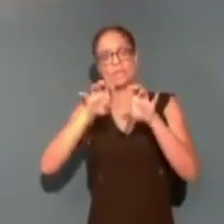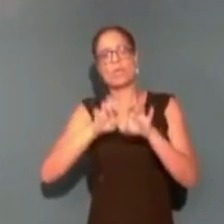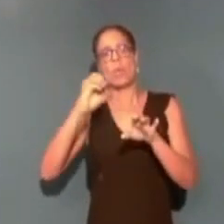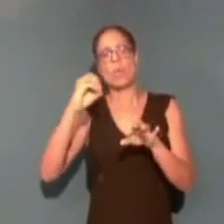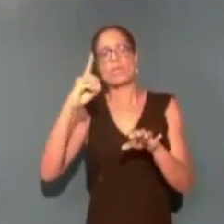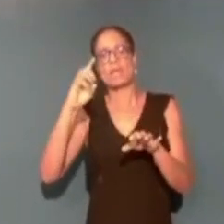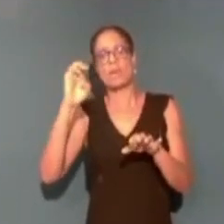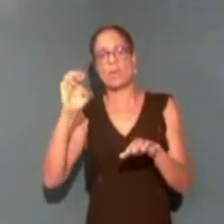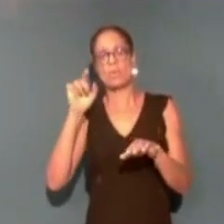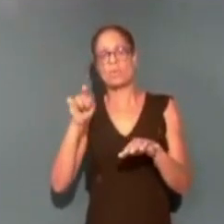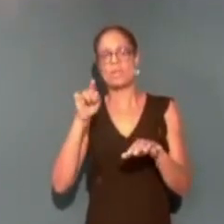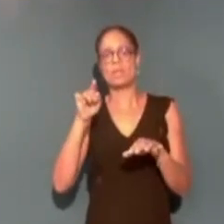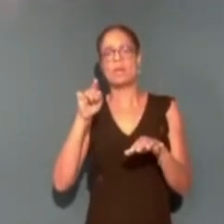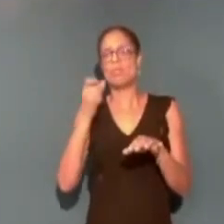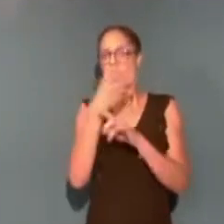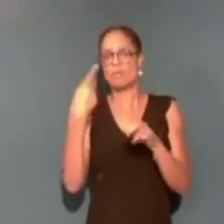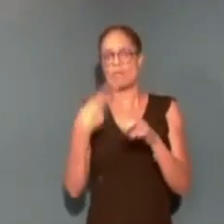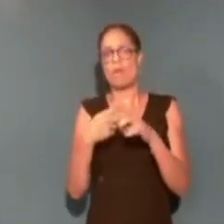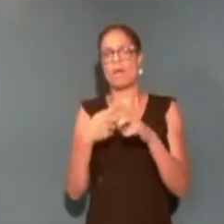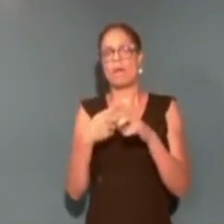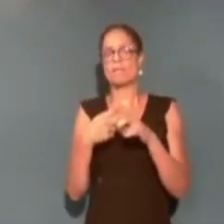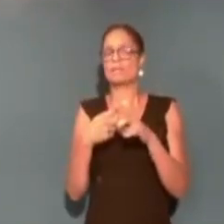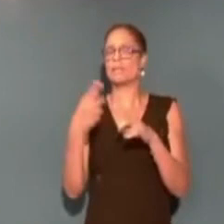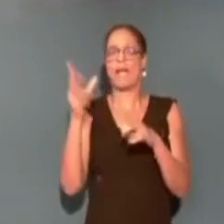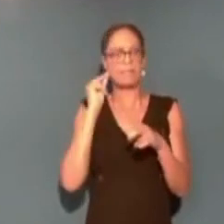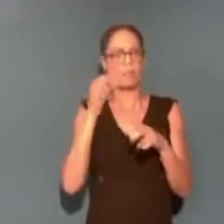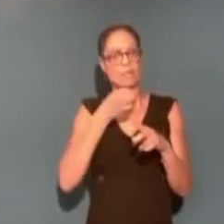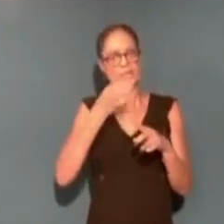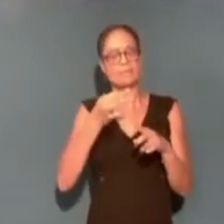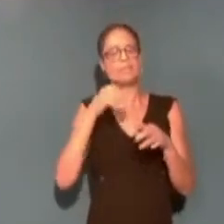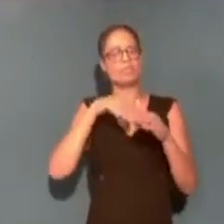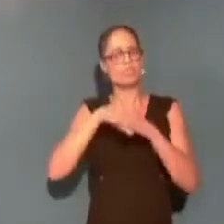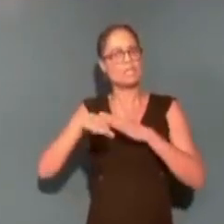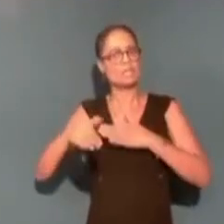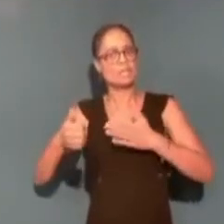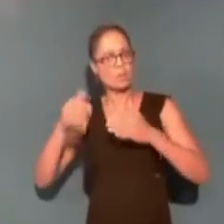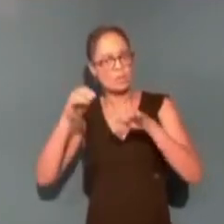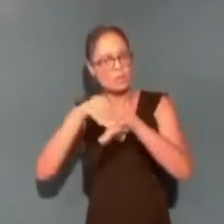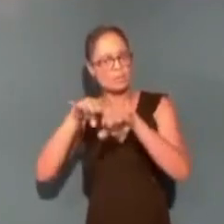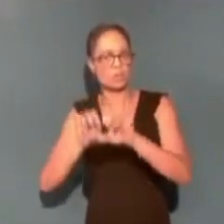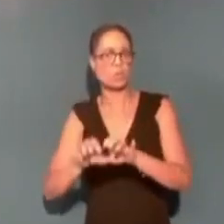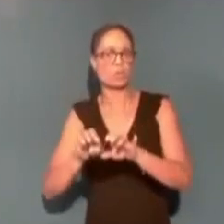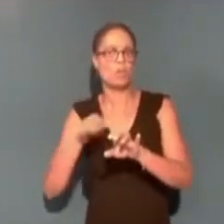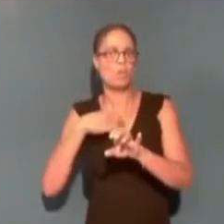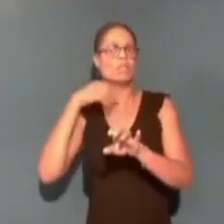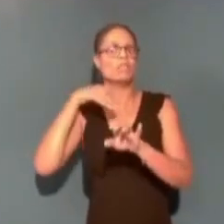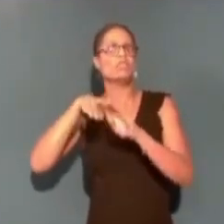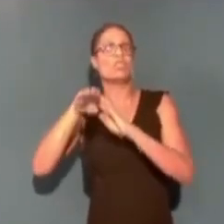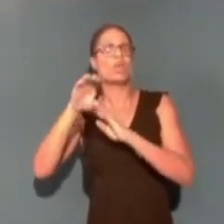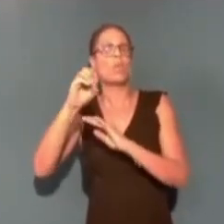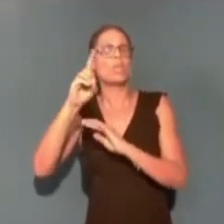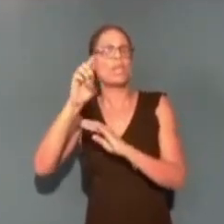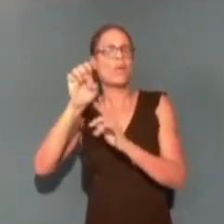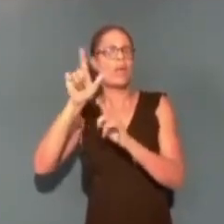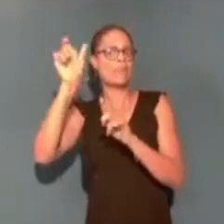il m'a entendu dire ça plusieurs fois au conseil d'administration de l'ODE, puisque je sais qu'à l'ODE, les représentants de l'État